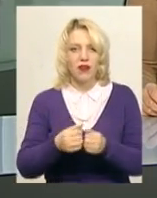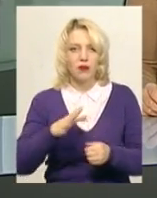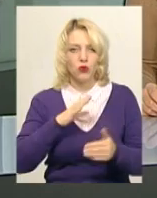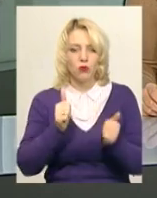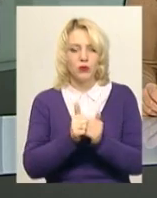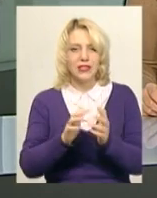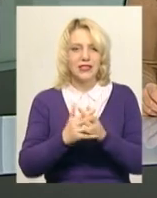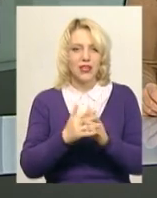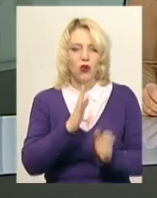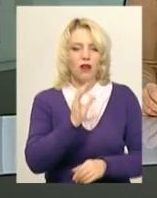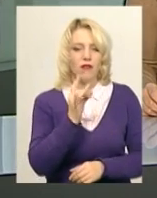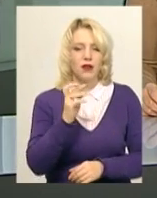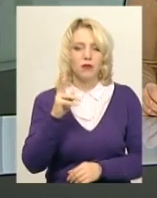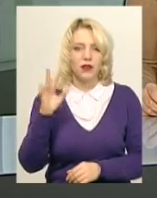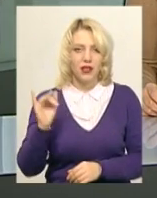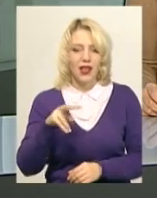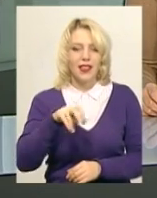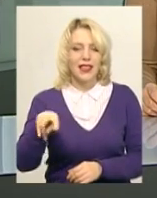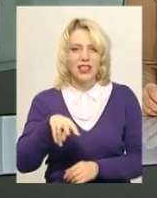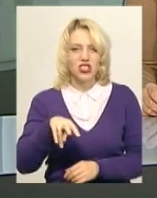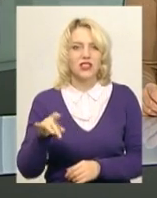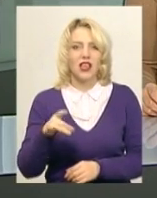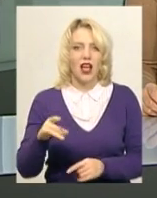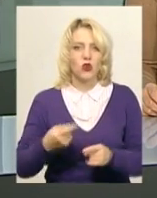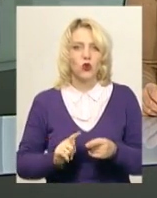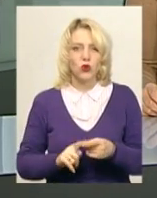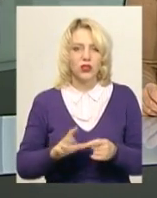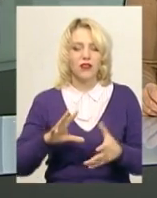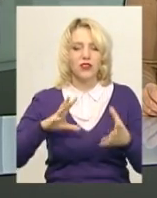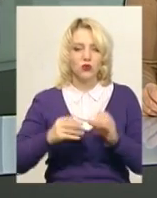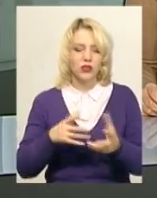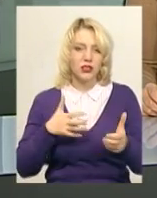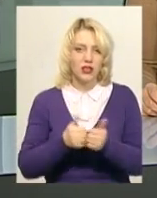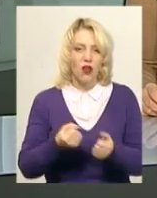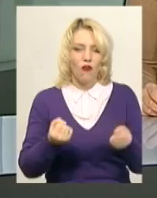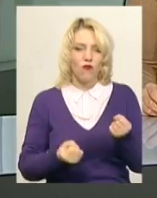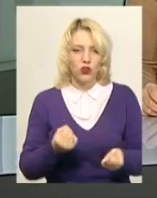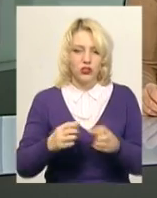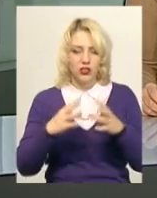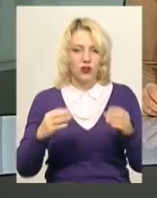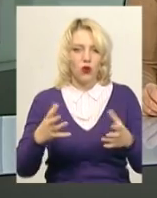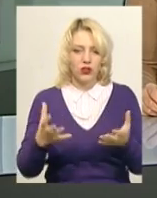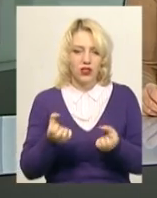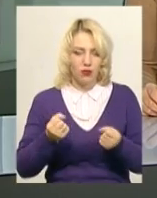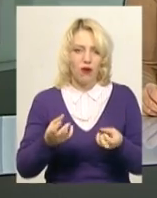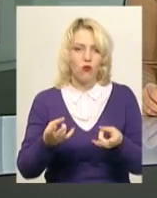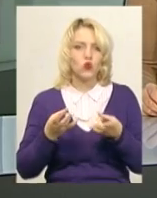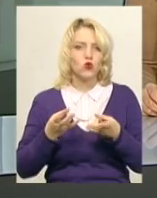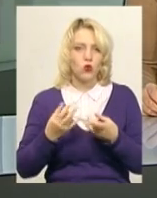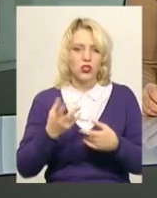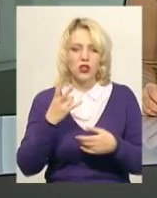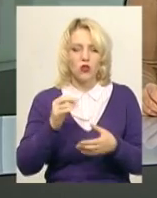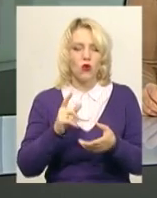поблизу села Вербки Литичівського району. У результаті звітлення водій легковика отримав легкі тілесні ушкодження. Від госпіталізації